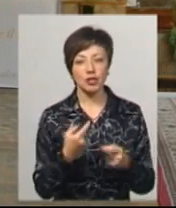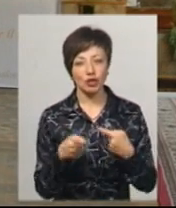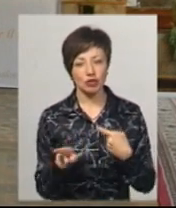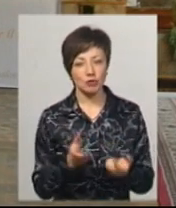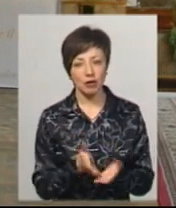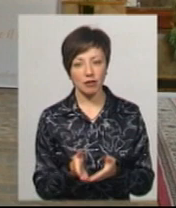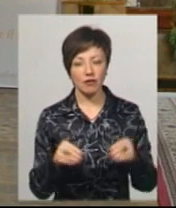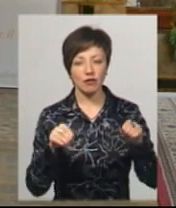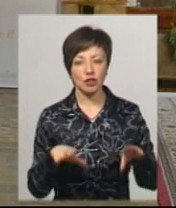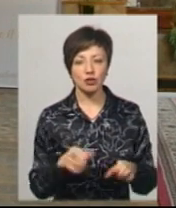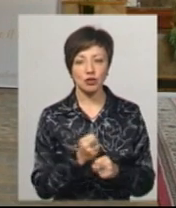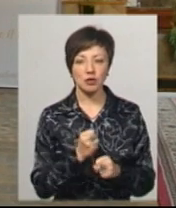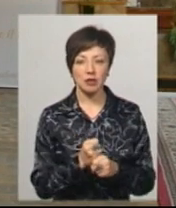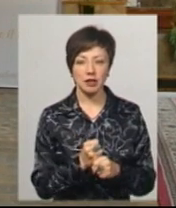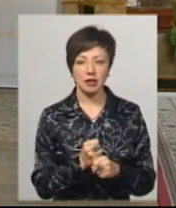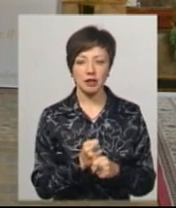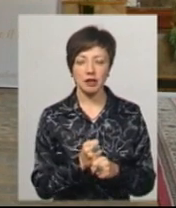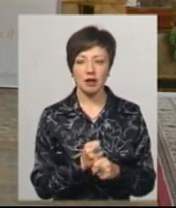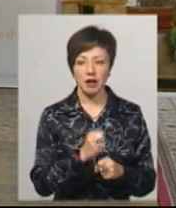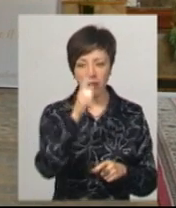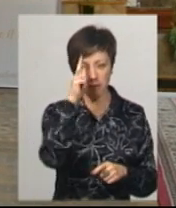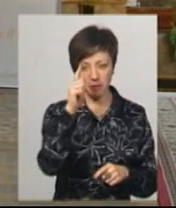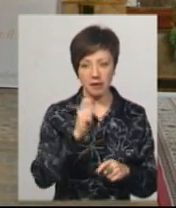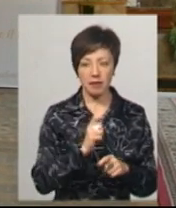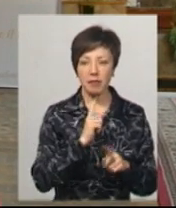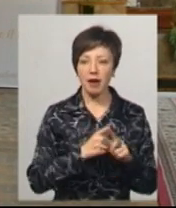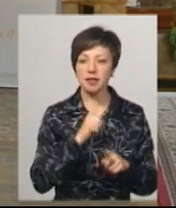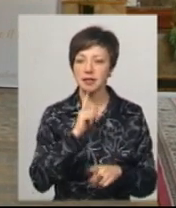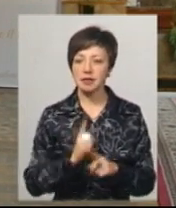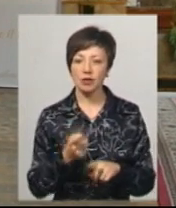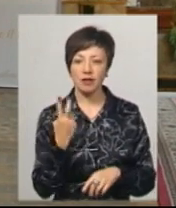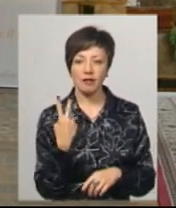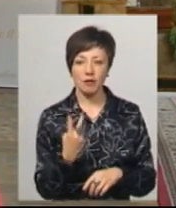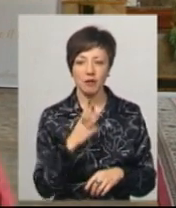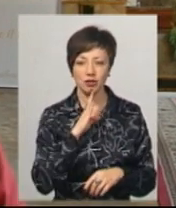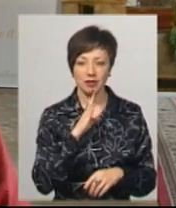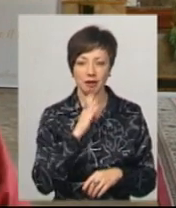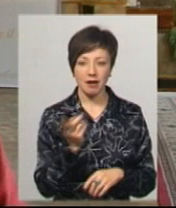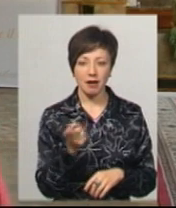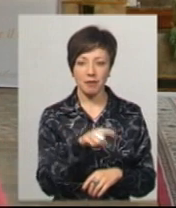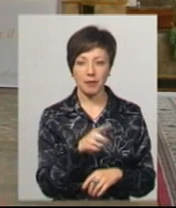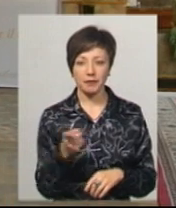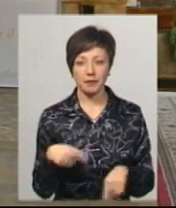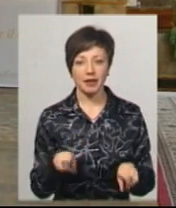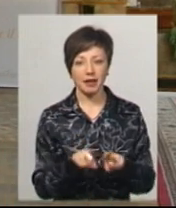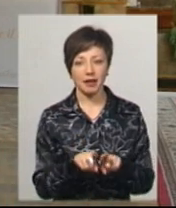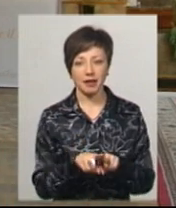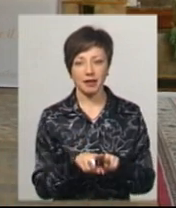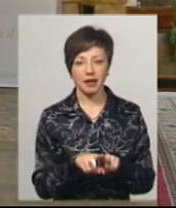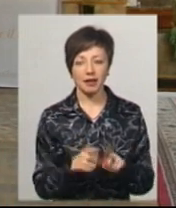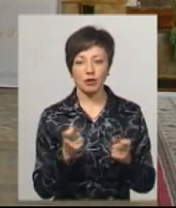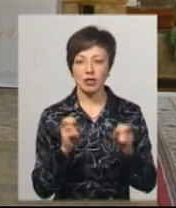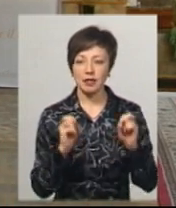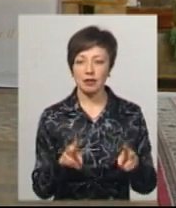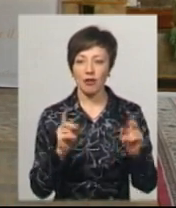шляхом, ми вирішили зробити і брата, і сестру двома жінками. Тобто це такий трошки